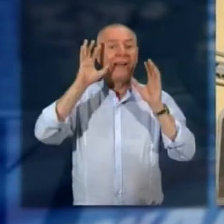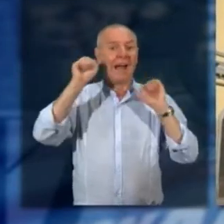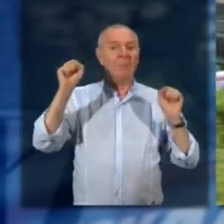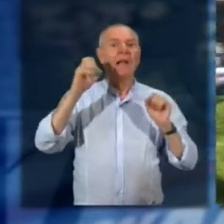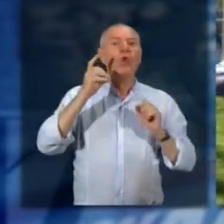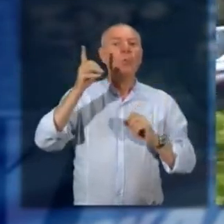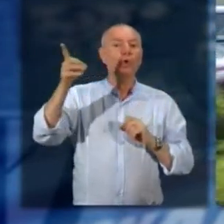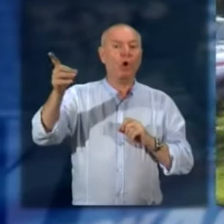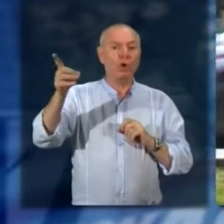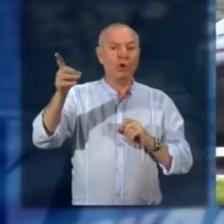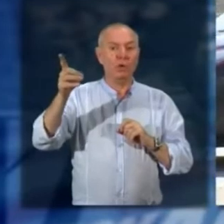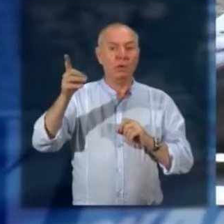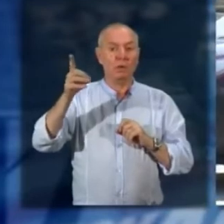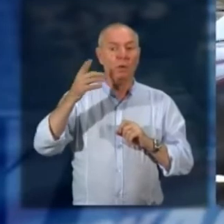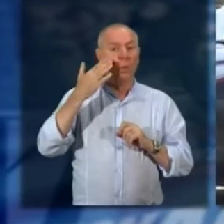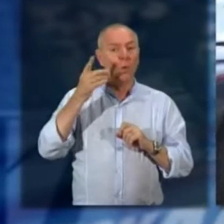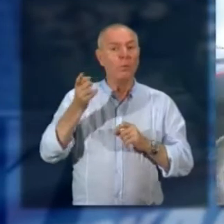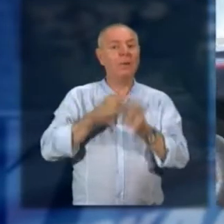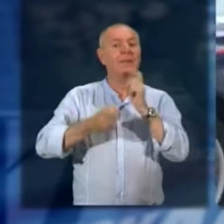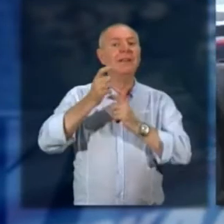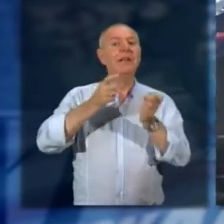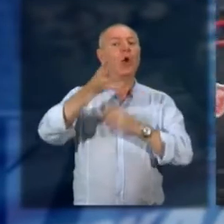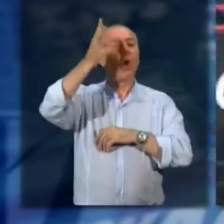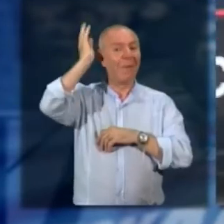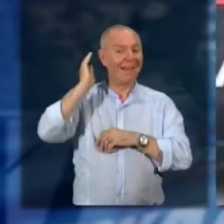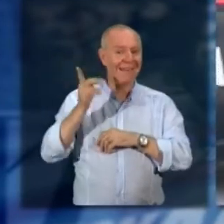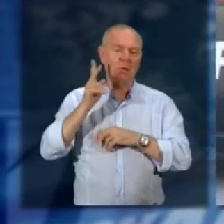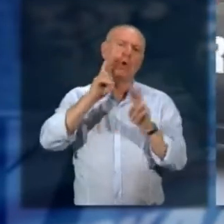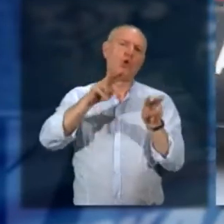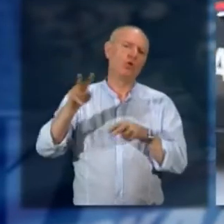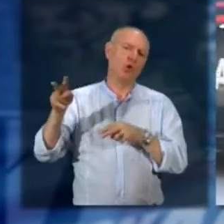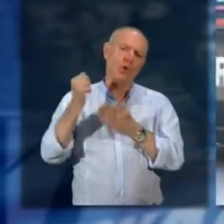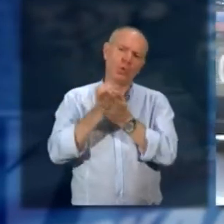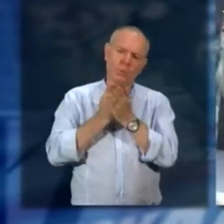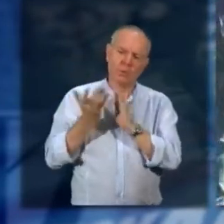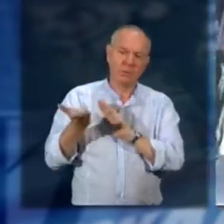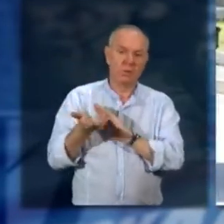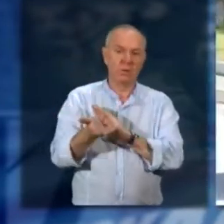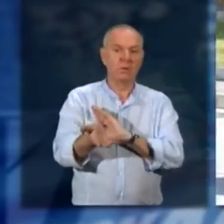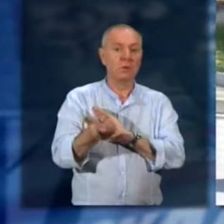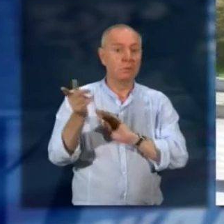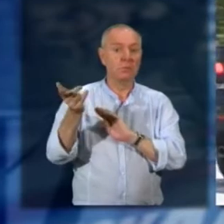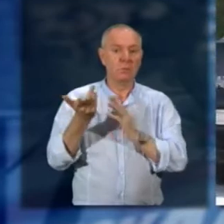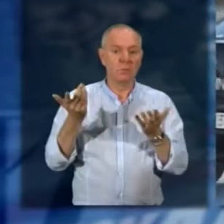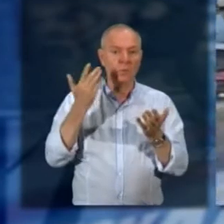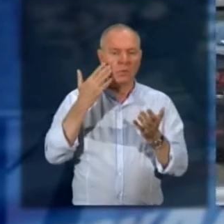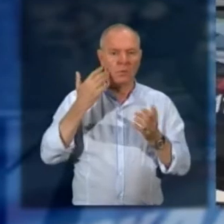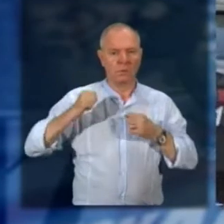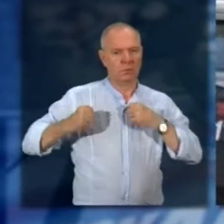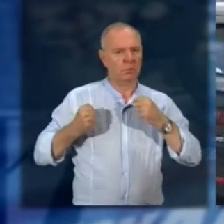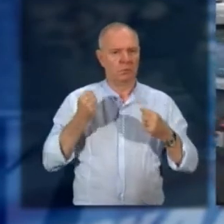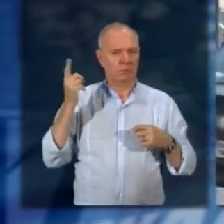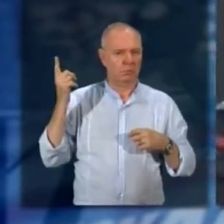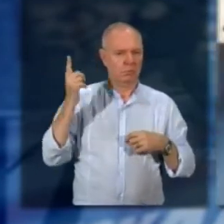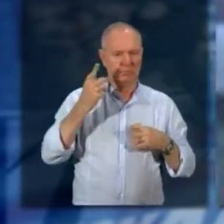radiomobile CI 36N di origine rumena durante un normale controllo. Alla richiesta dei documenti di identificazione ha assunto un atteggiamento